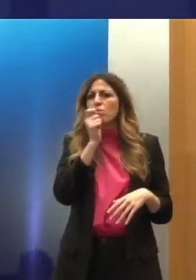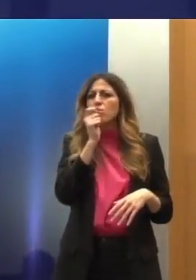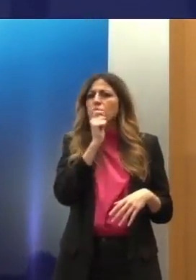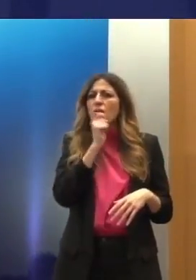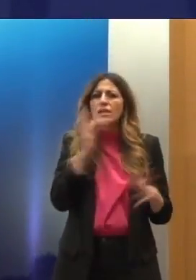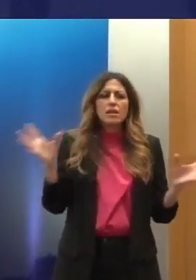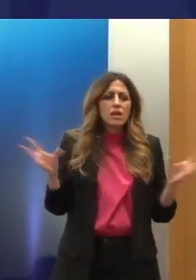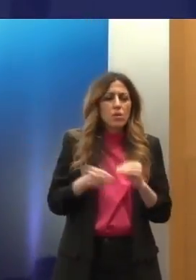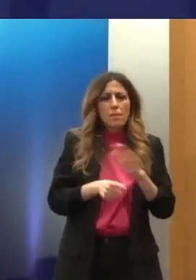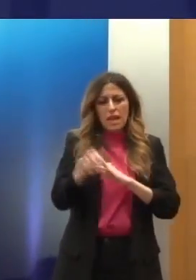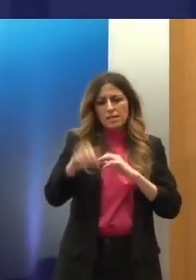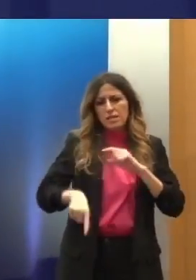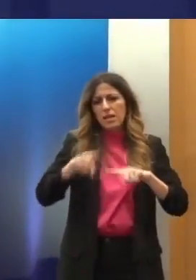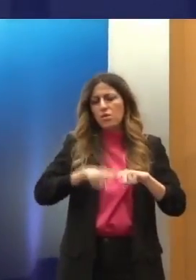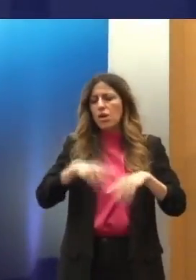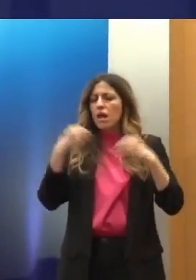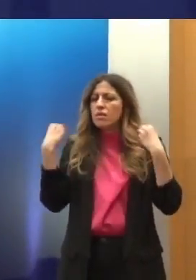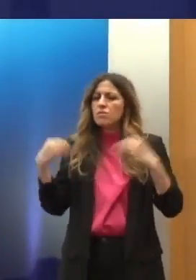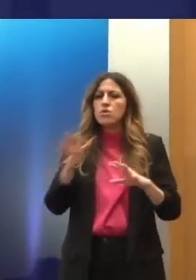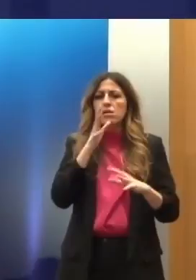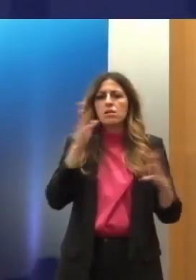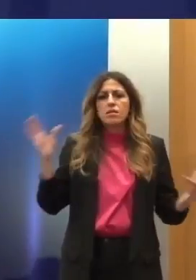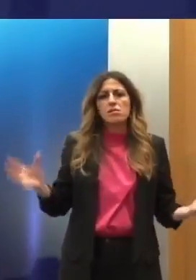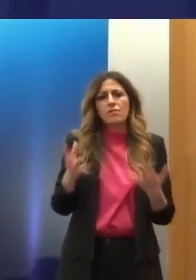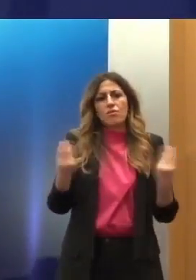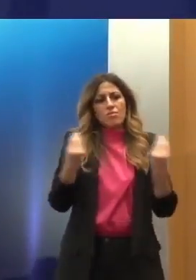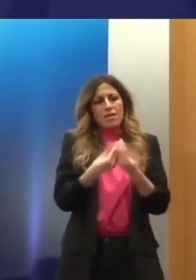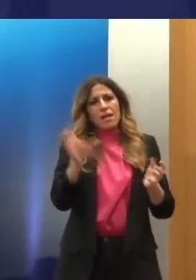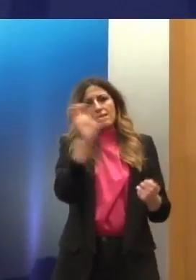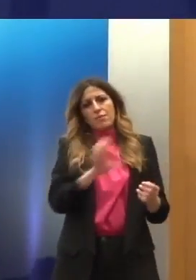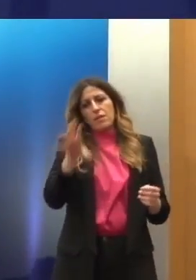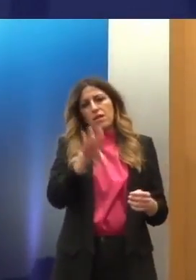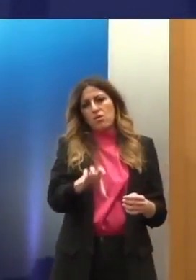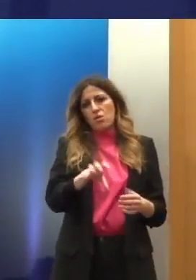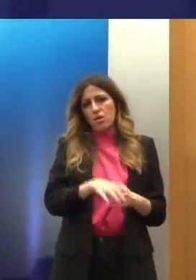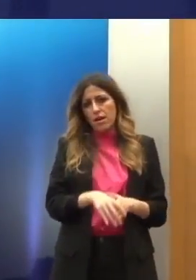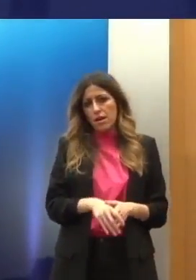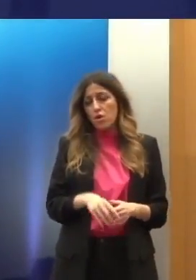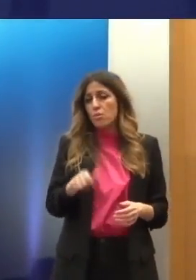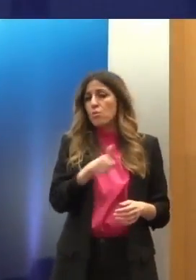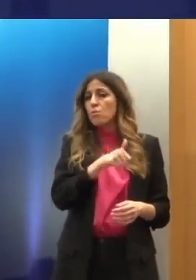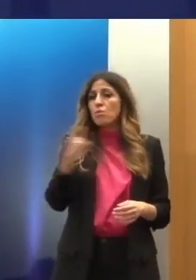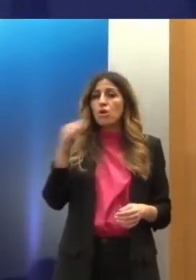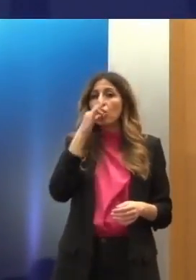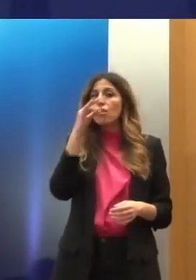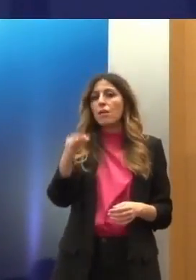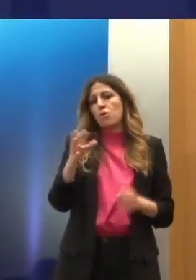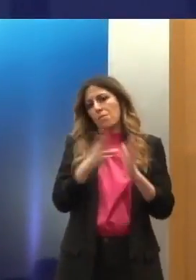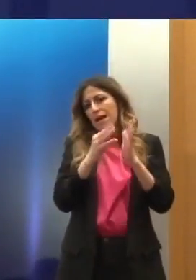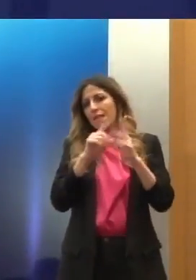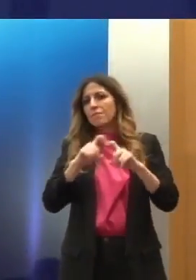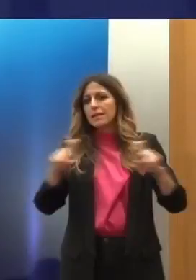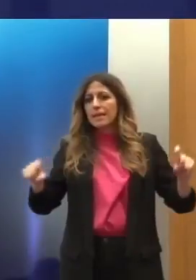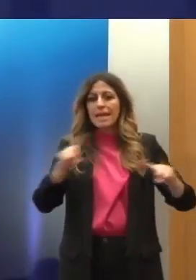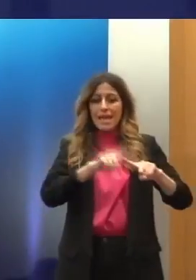ασκήθηκε στην Ελλάδα και σε μια ευρωπαϊκή χώρα. Θα θυμίσω μόνο το γεγονός ότι η Ελλάδα